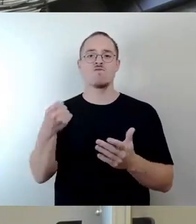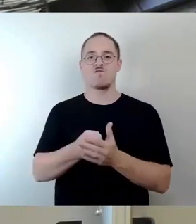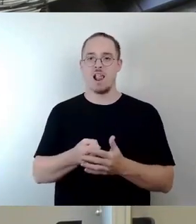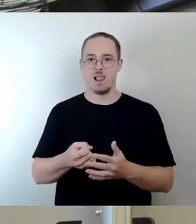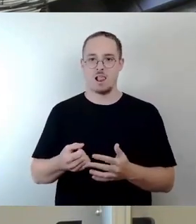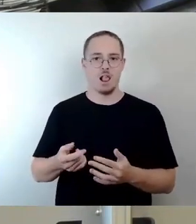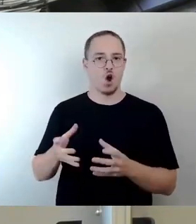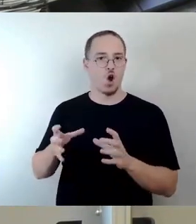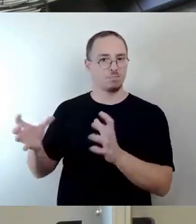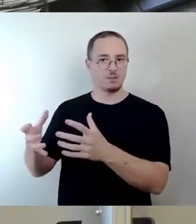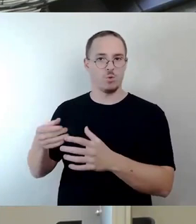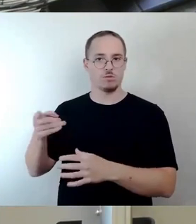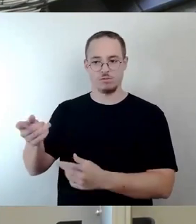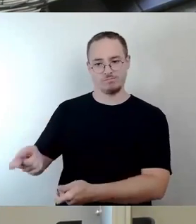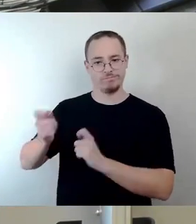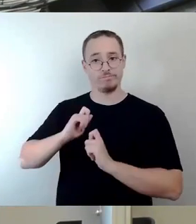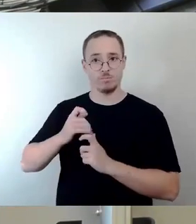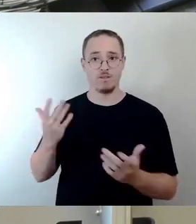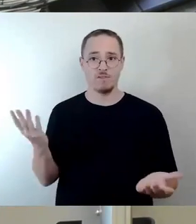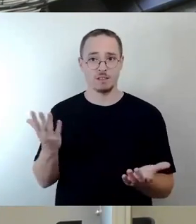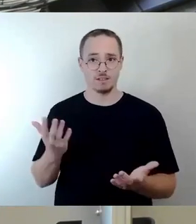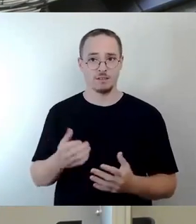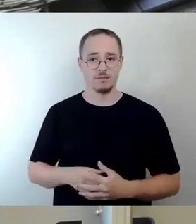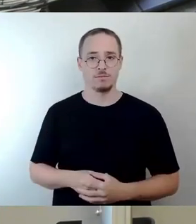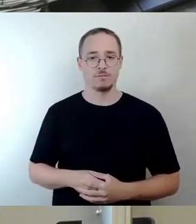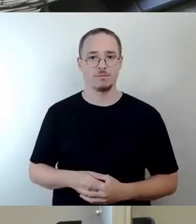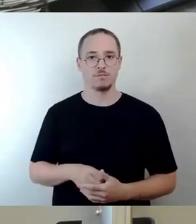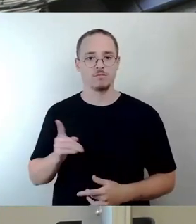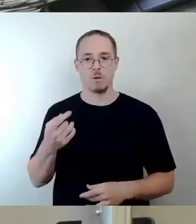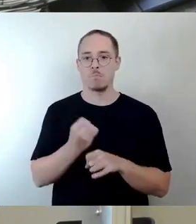Und es steht Bearbeitung offen, offen, offen.